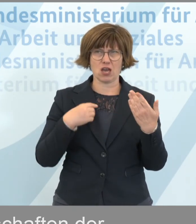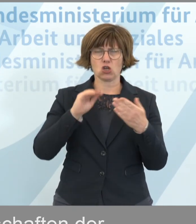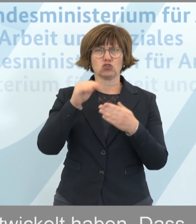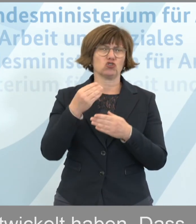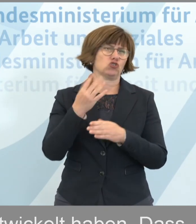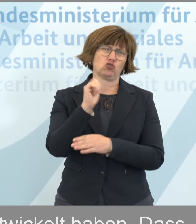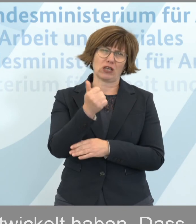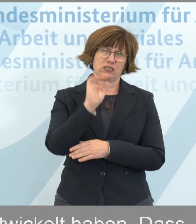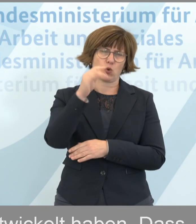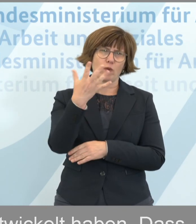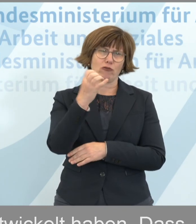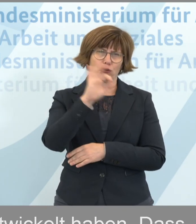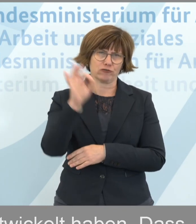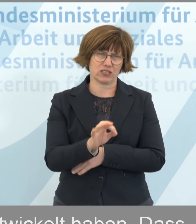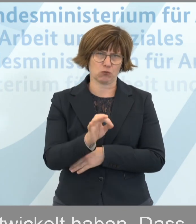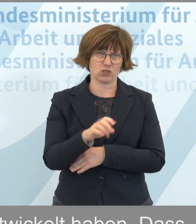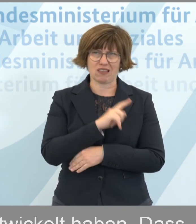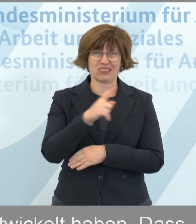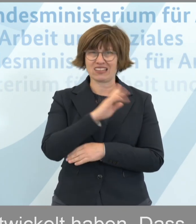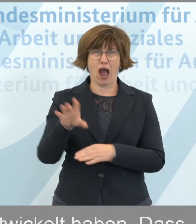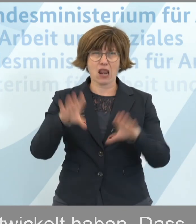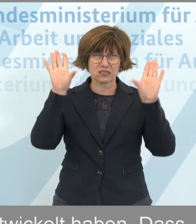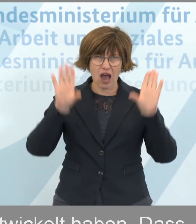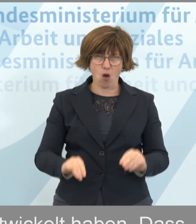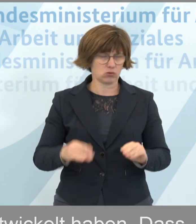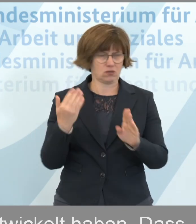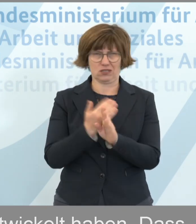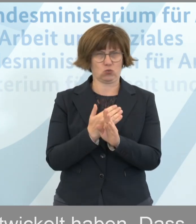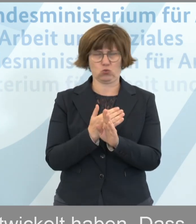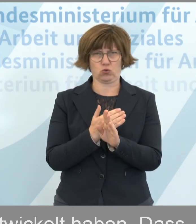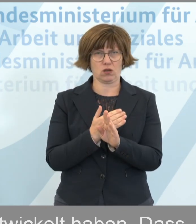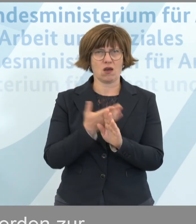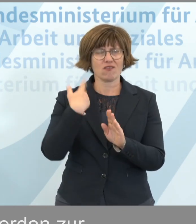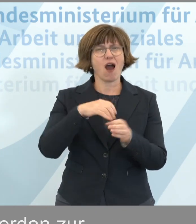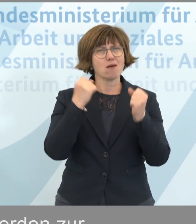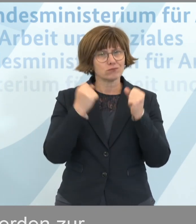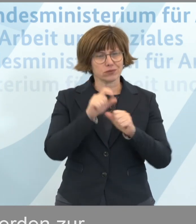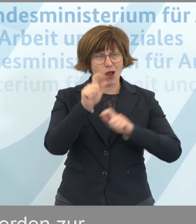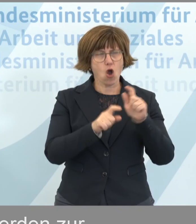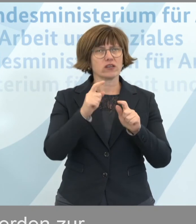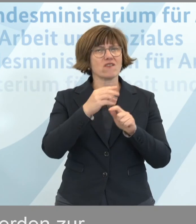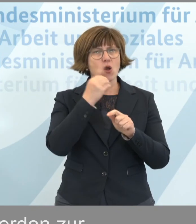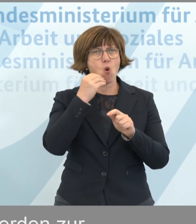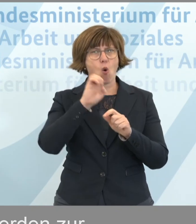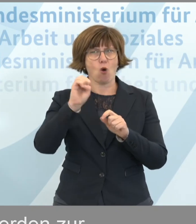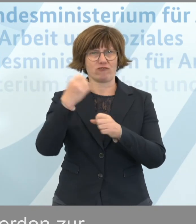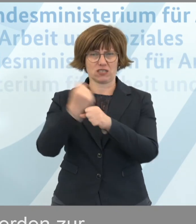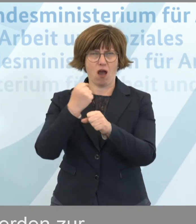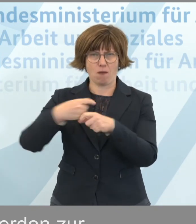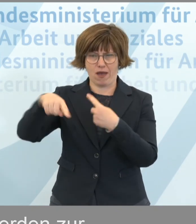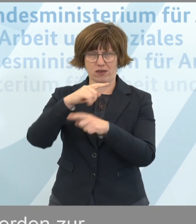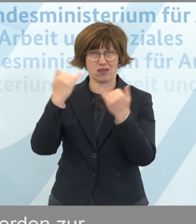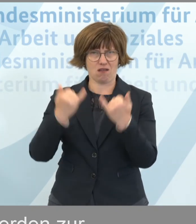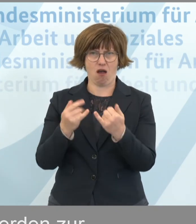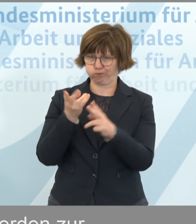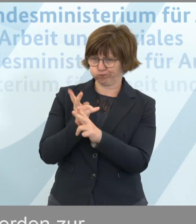50 Prozent. Es war nicht so, dass alles lahmgelegt wurde. Es gab einen großen Teil von Menschen, die im Homeoffice tätig